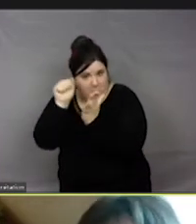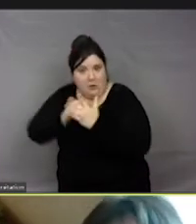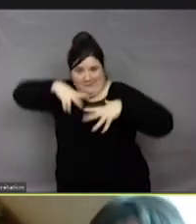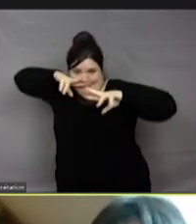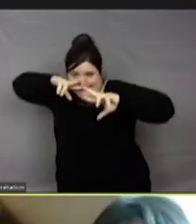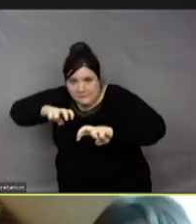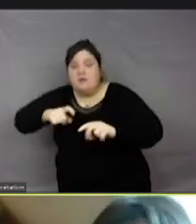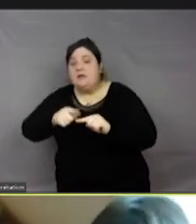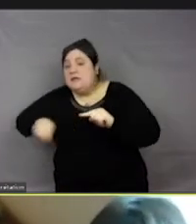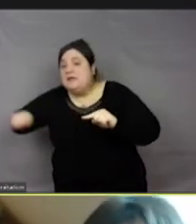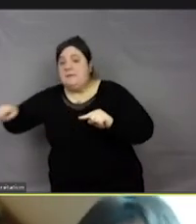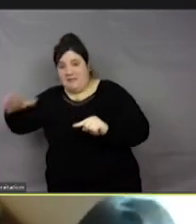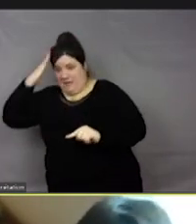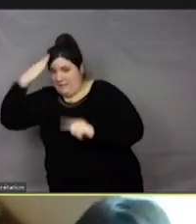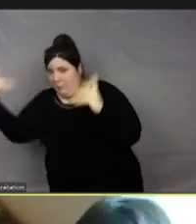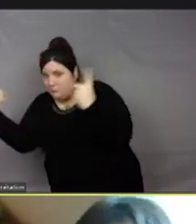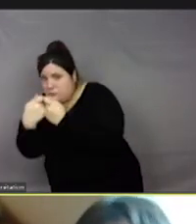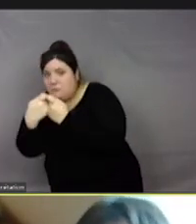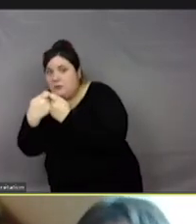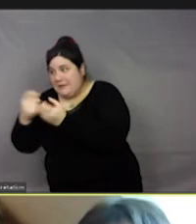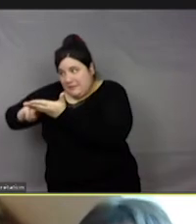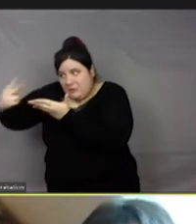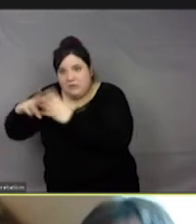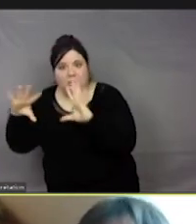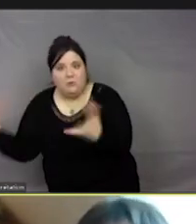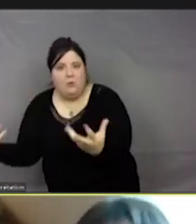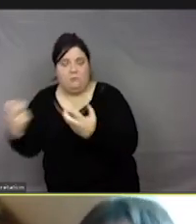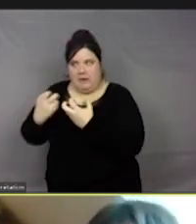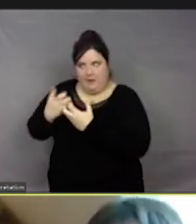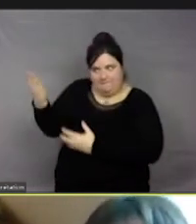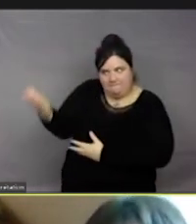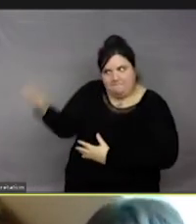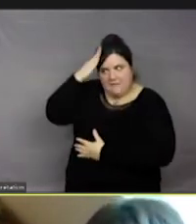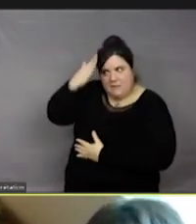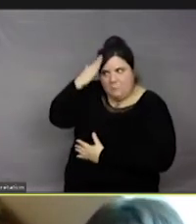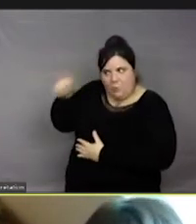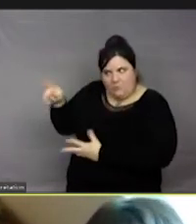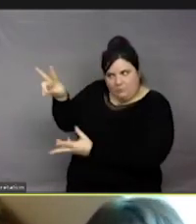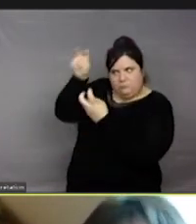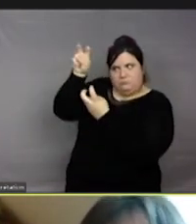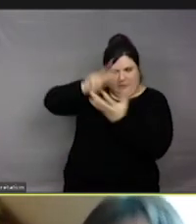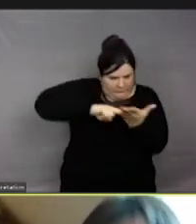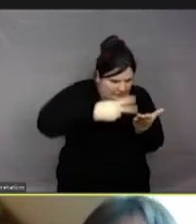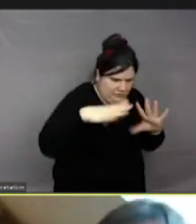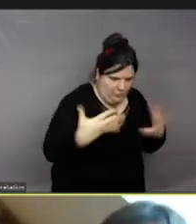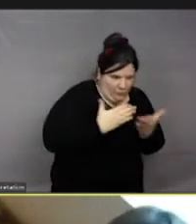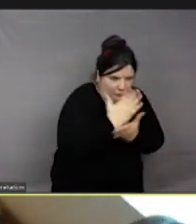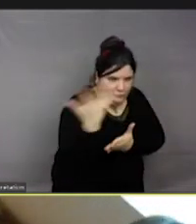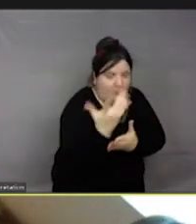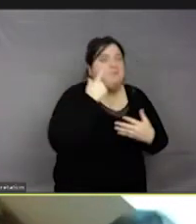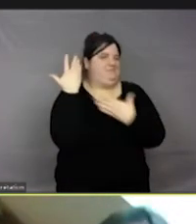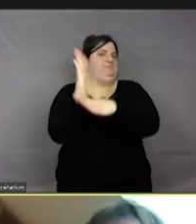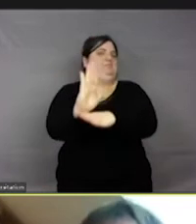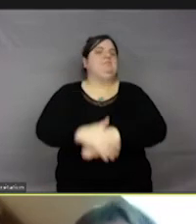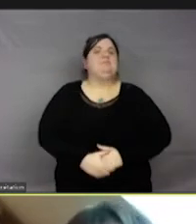aux animaux, c'est-à-dire comment traduire les signes émis par les animaux. Alors je